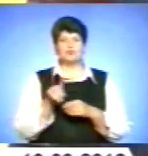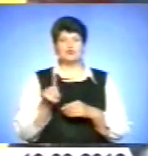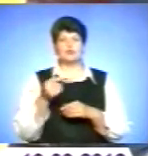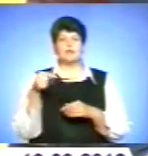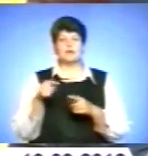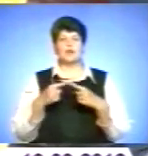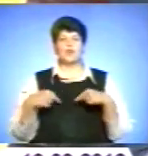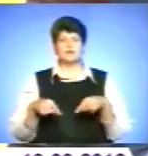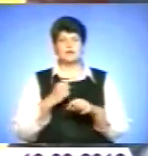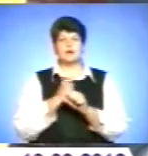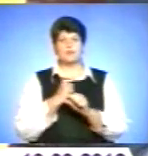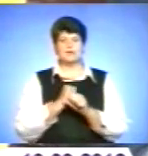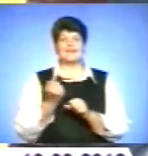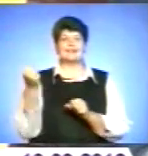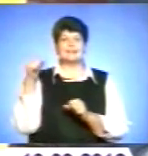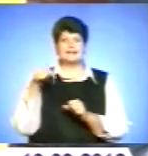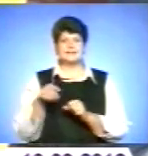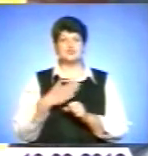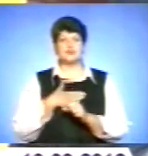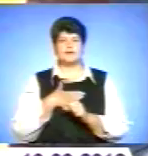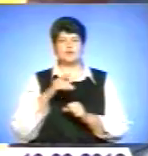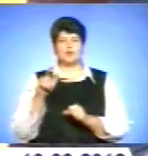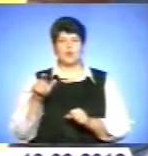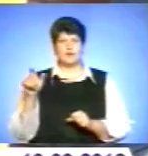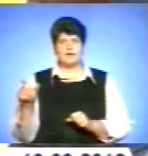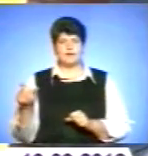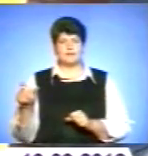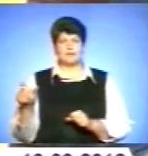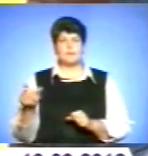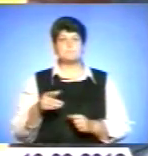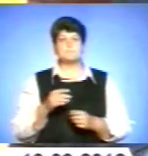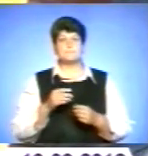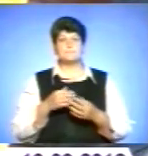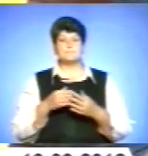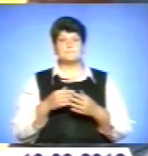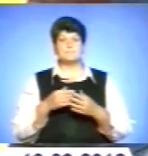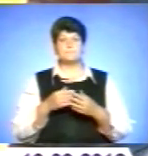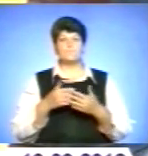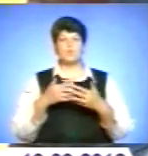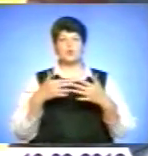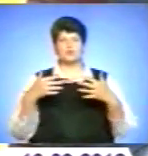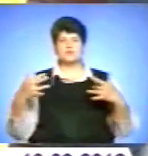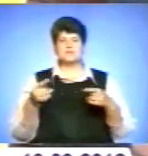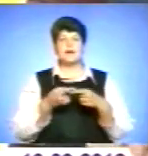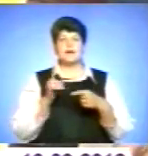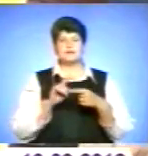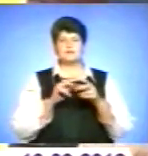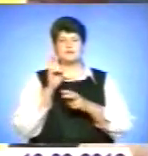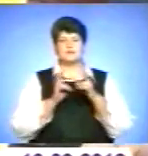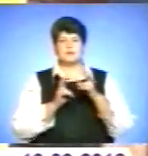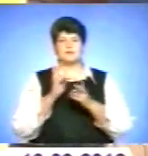тисячі наших людей. І продукція цих підприємств є основою